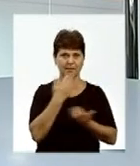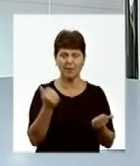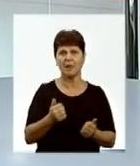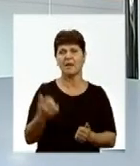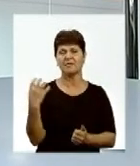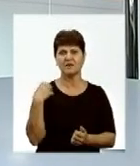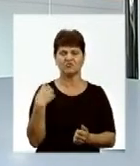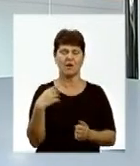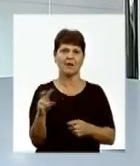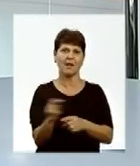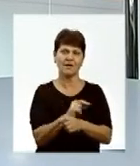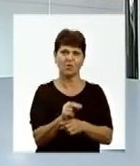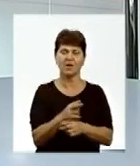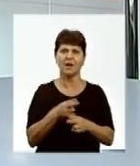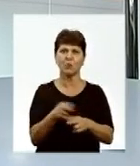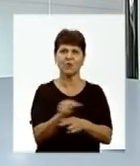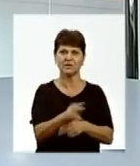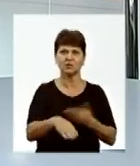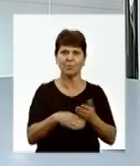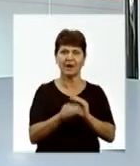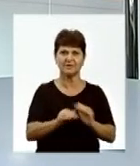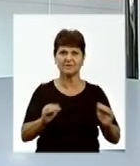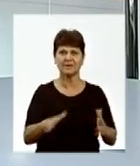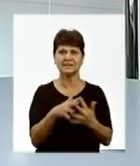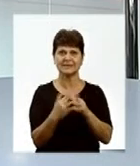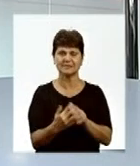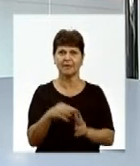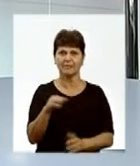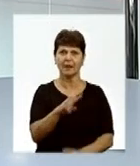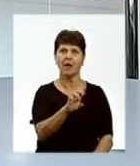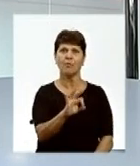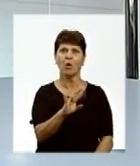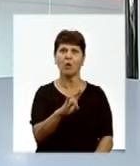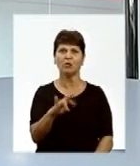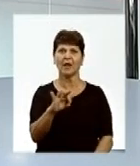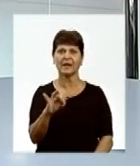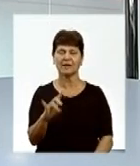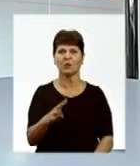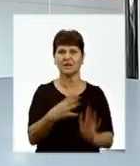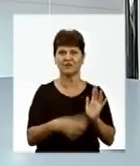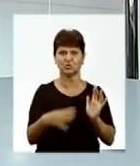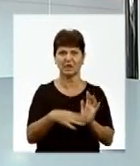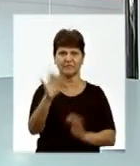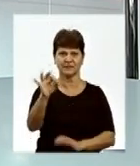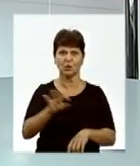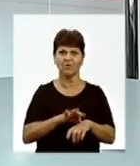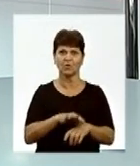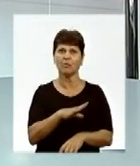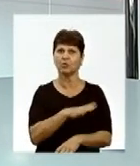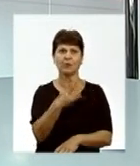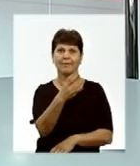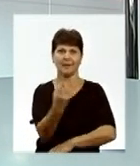відділу лікувально-профілактичної допомоги дитячому населенню Тетяни Бондаренко, 99% хворих були